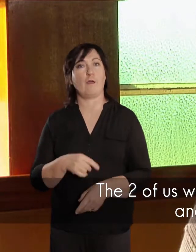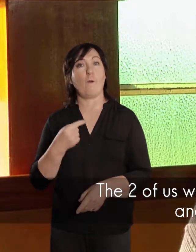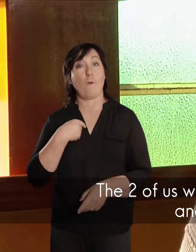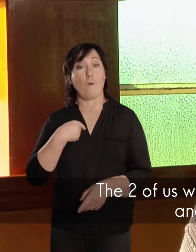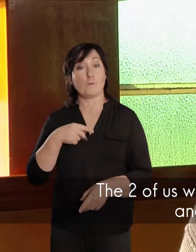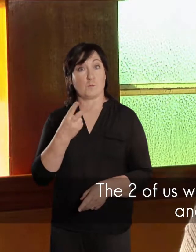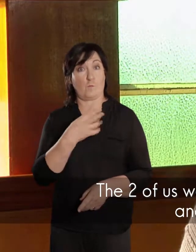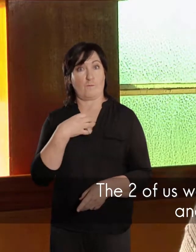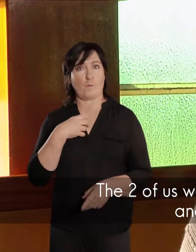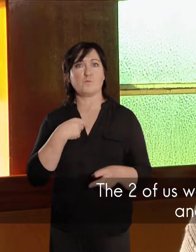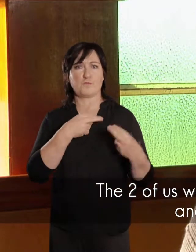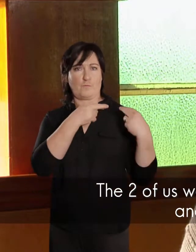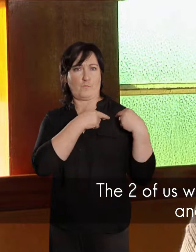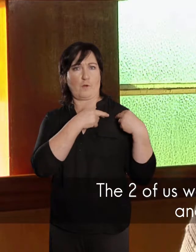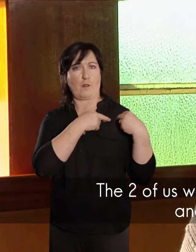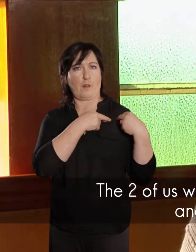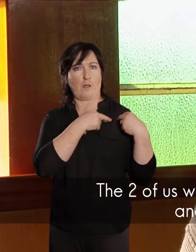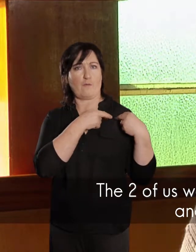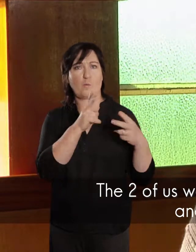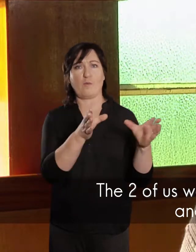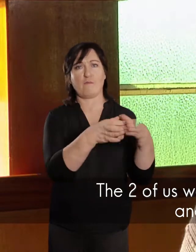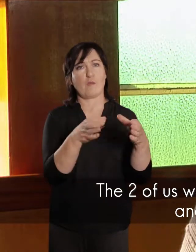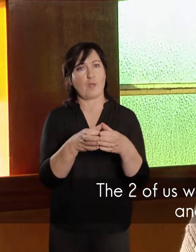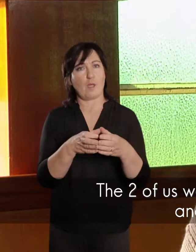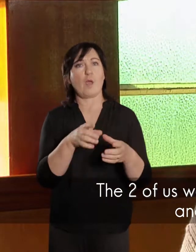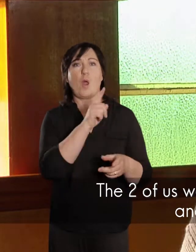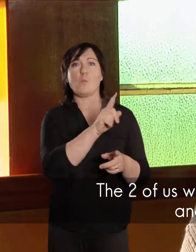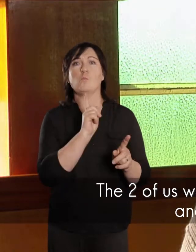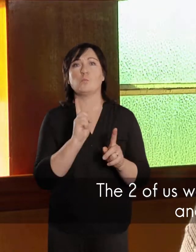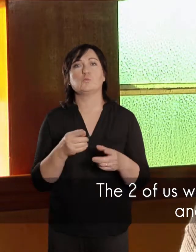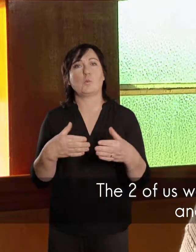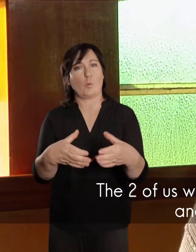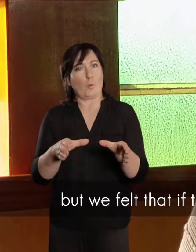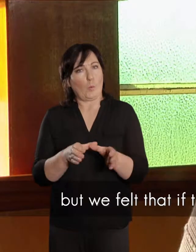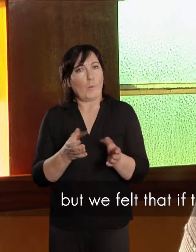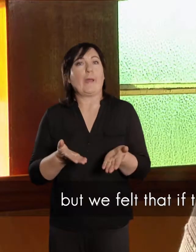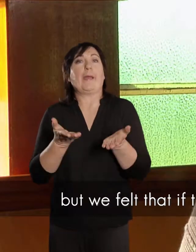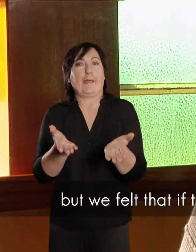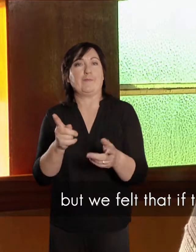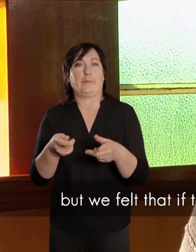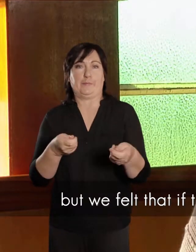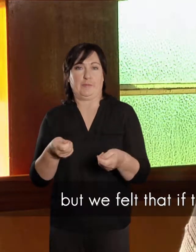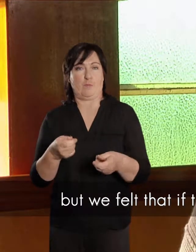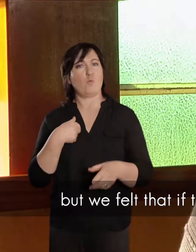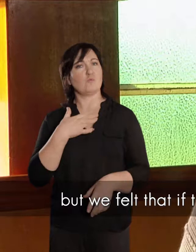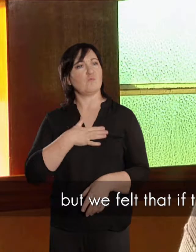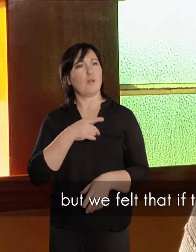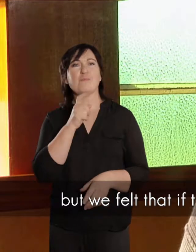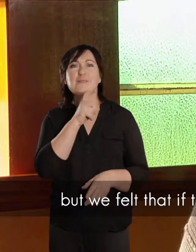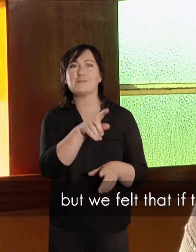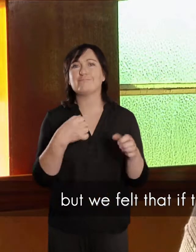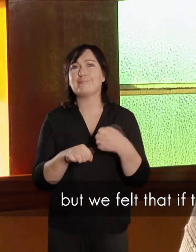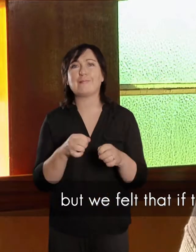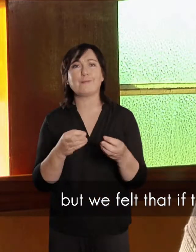vrouwens, moes, was verantwoordelik vir die weike, en uiskorren, hulle moes koek gee. Maar, ons het ook gevoel, die